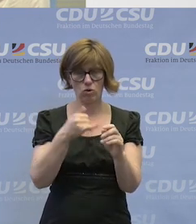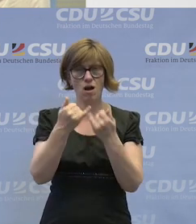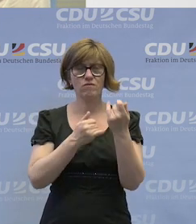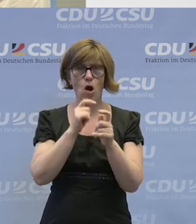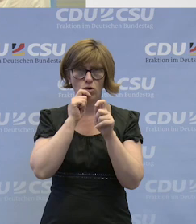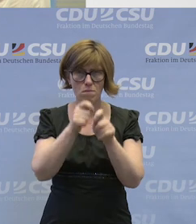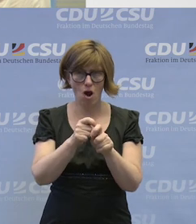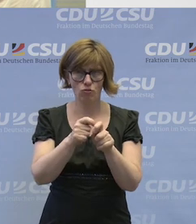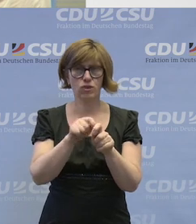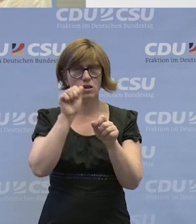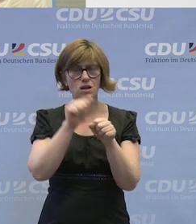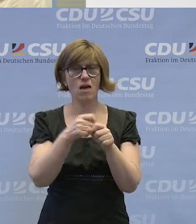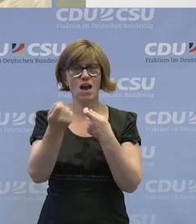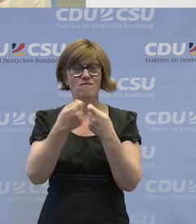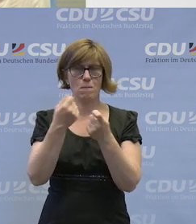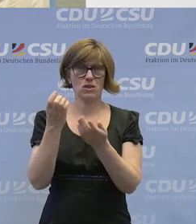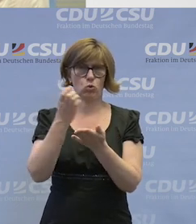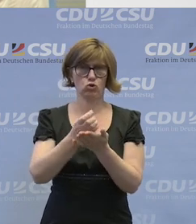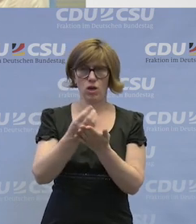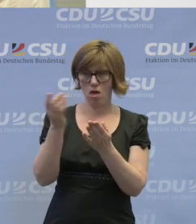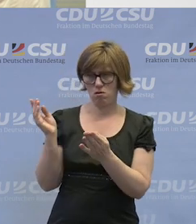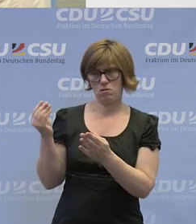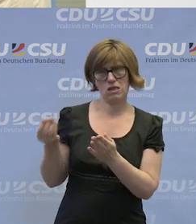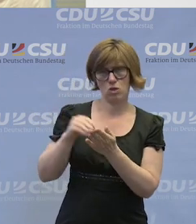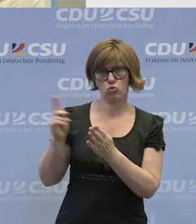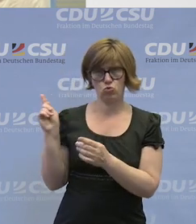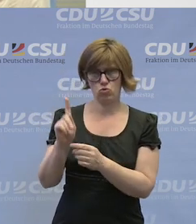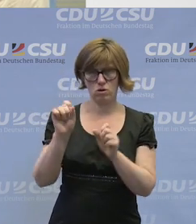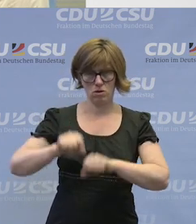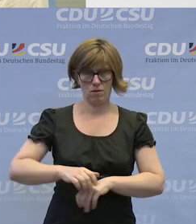Frauenbeauftragte eine Vermittlungsstelle dazu holen.